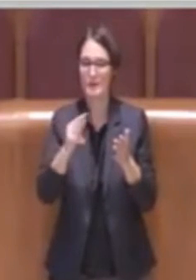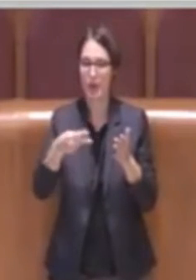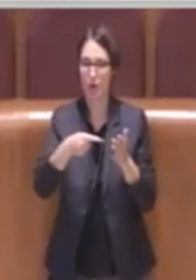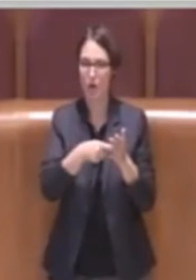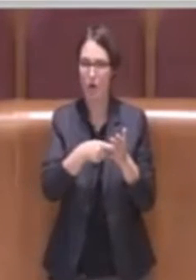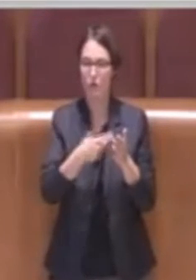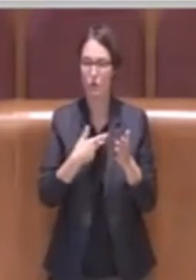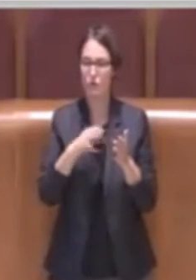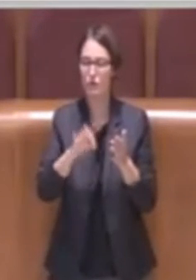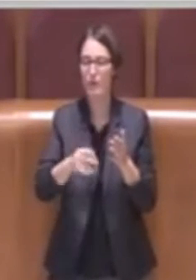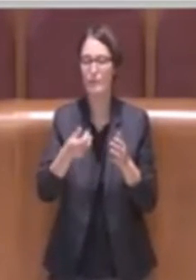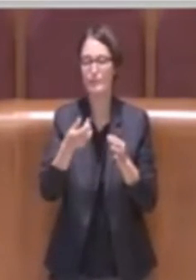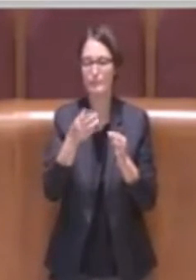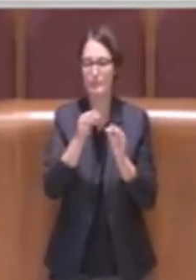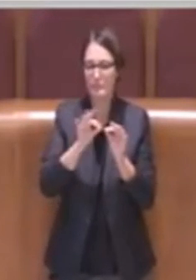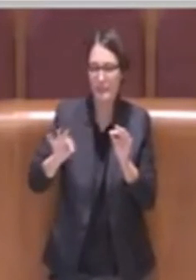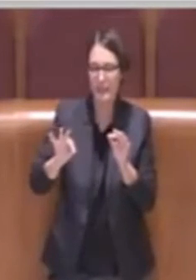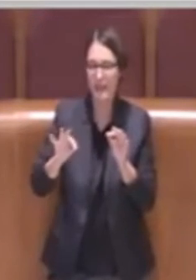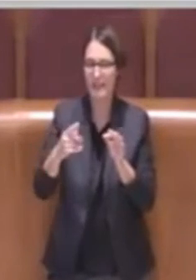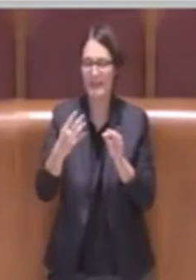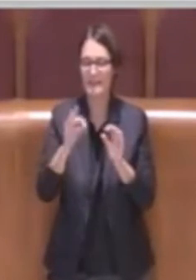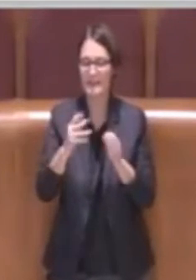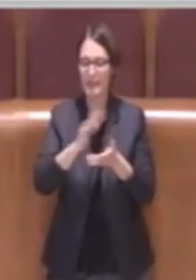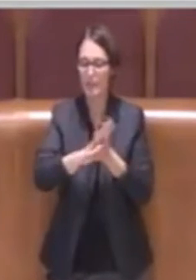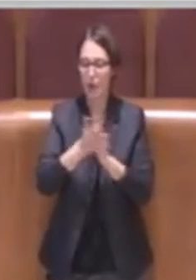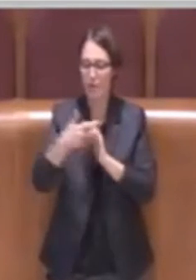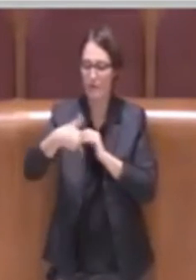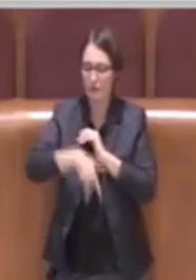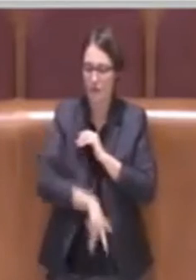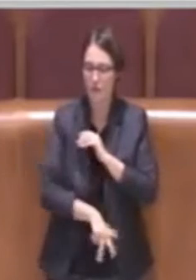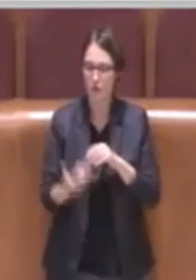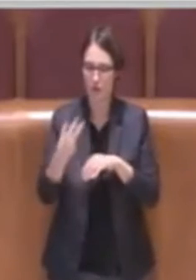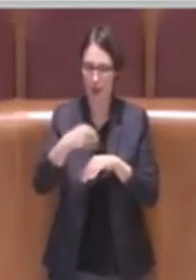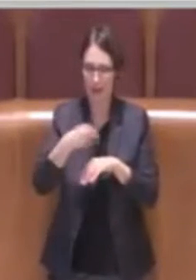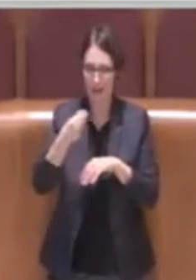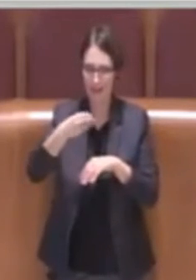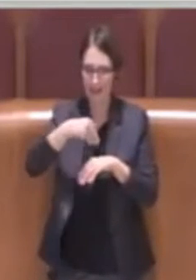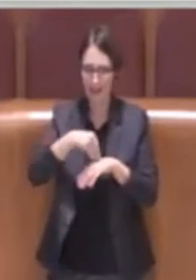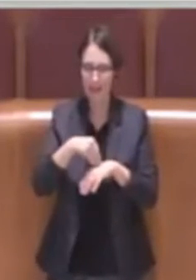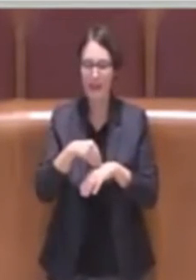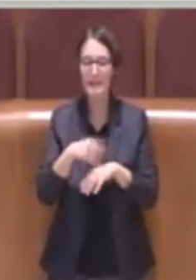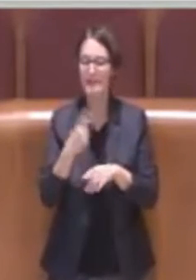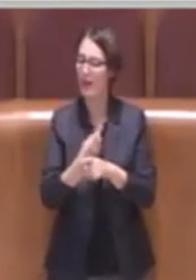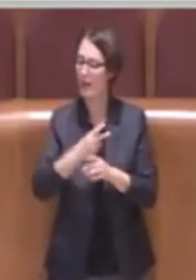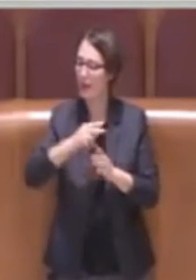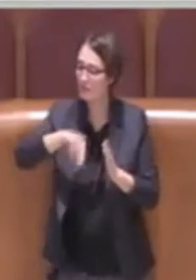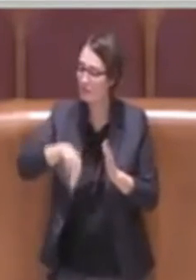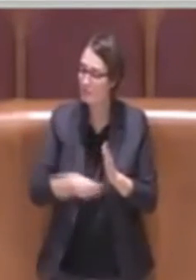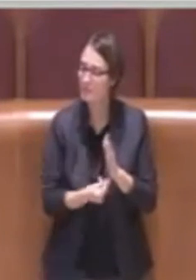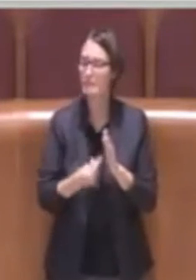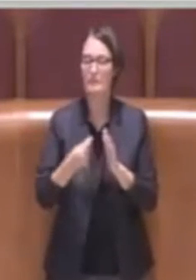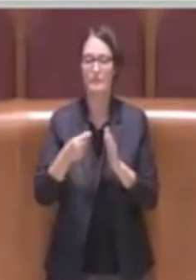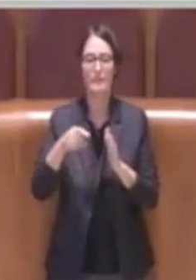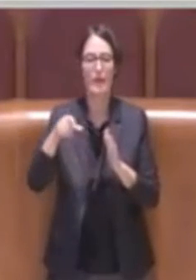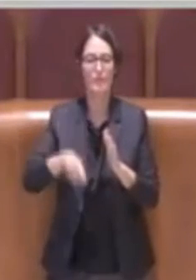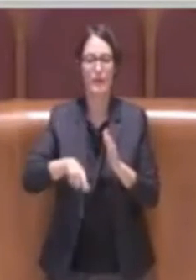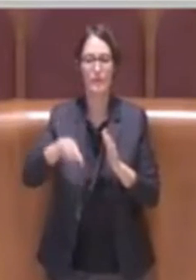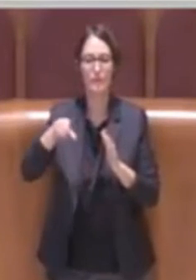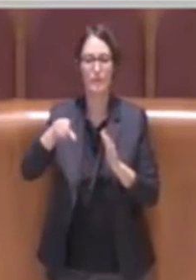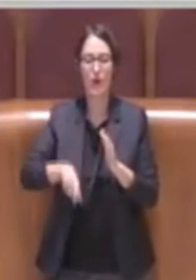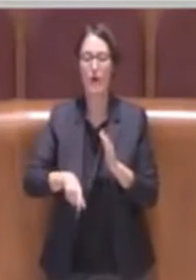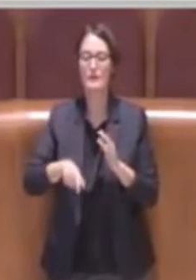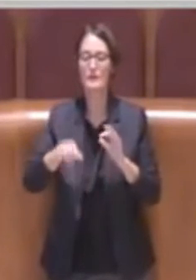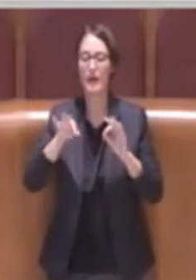convenzione sociale integrativa che dovrà essere stipulata obbligatoriamente a valle della convenzione